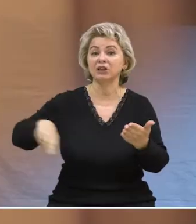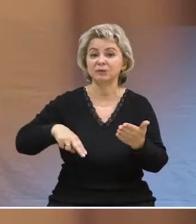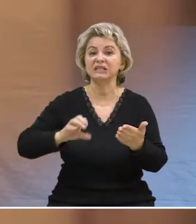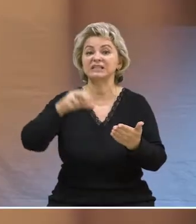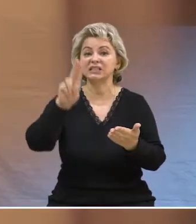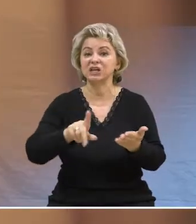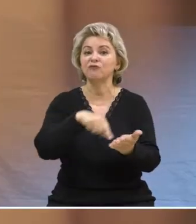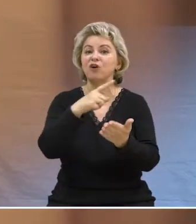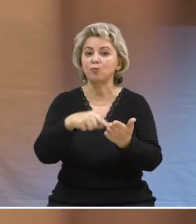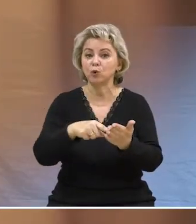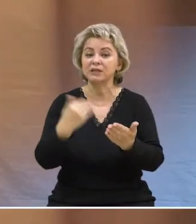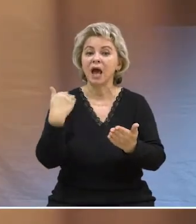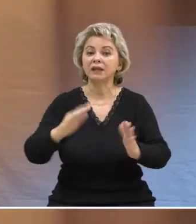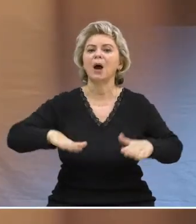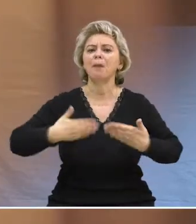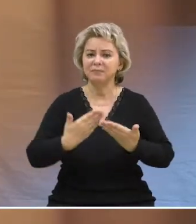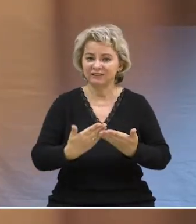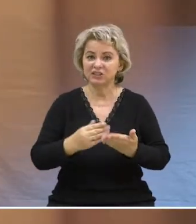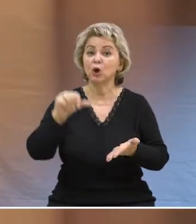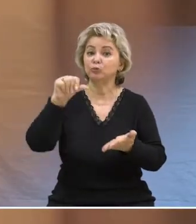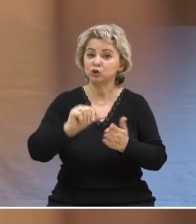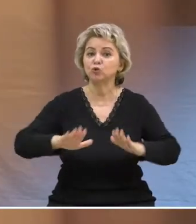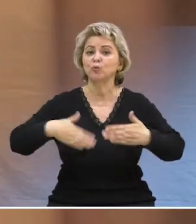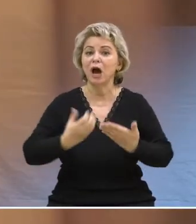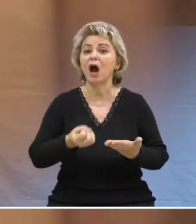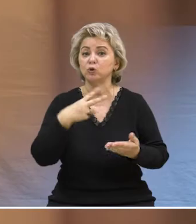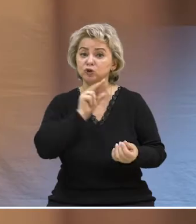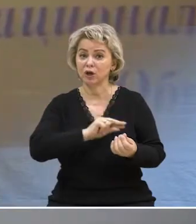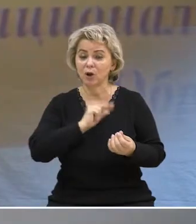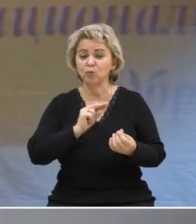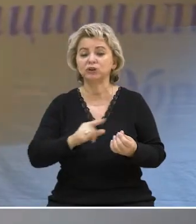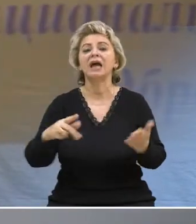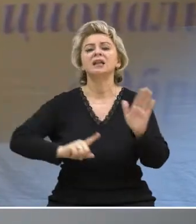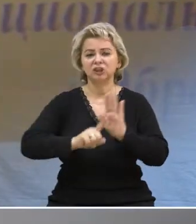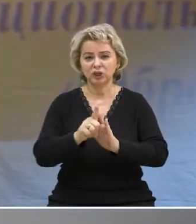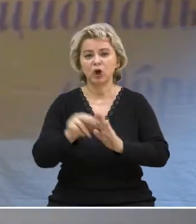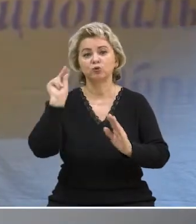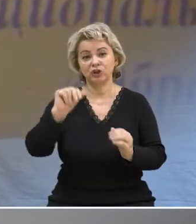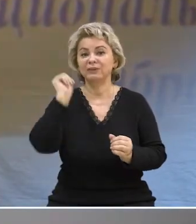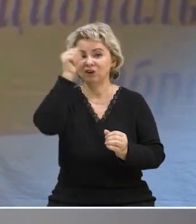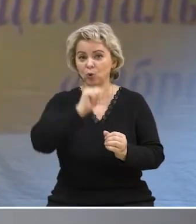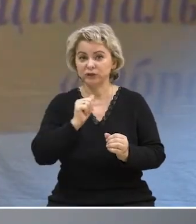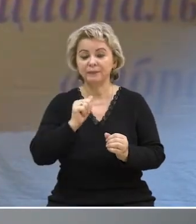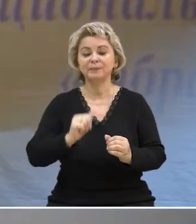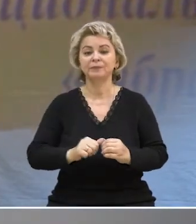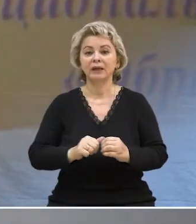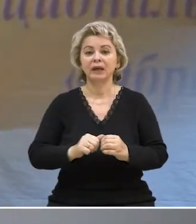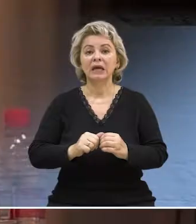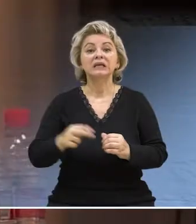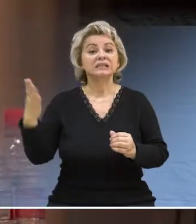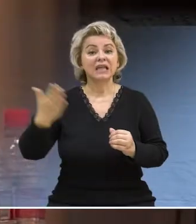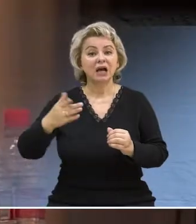главы администрации по социальным вопросам. Она поприветствовала присутствующих, пожелав плодотворной работы успешного начала нового учебного года.